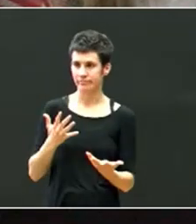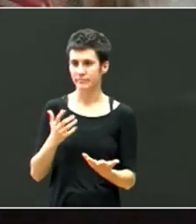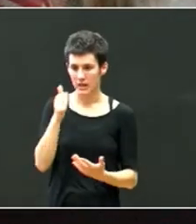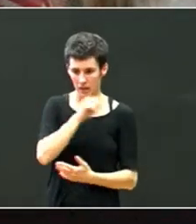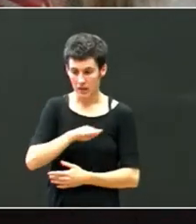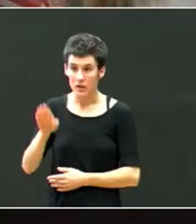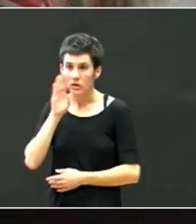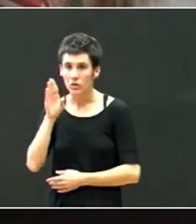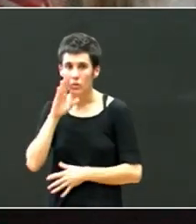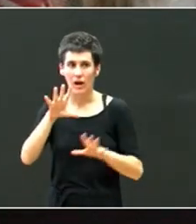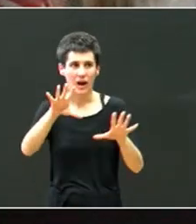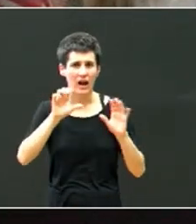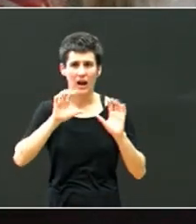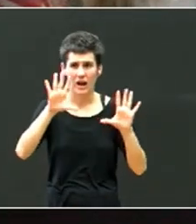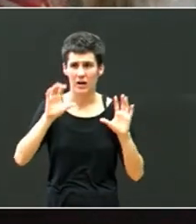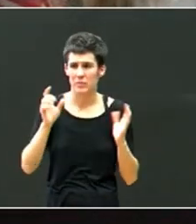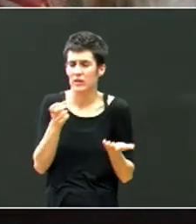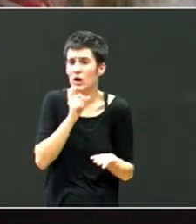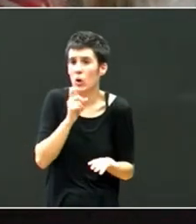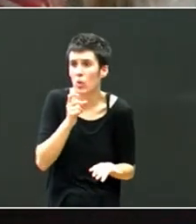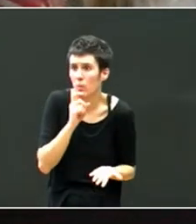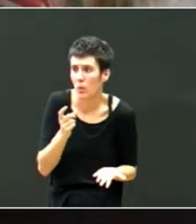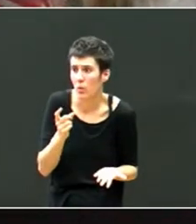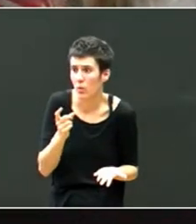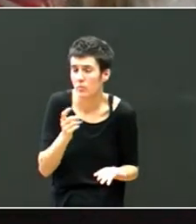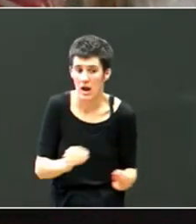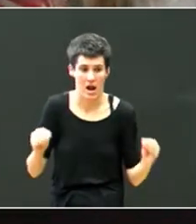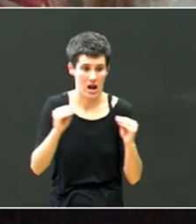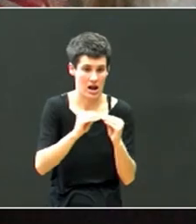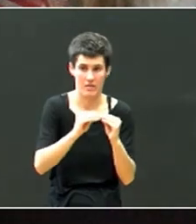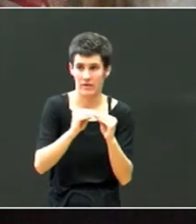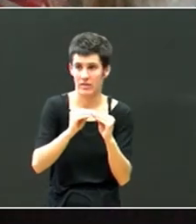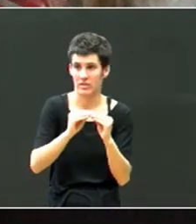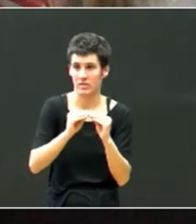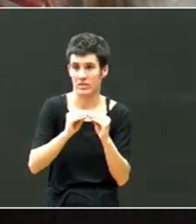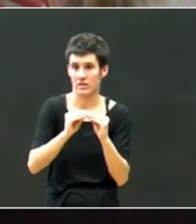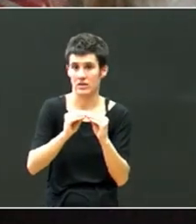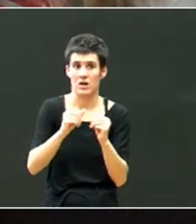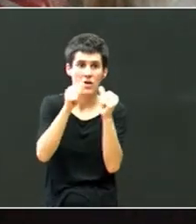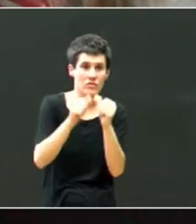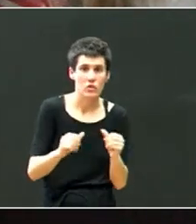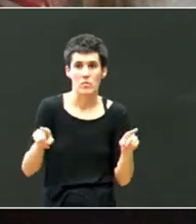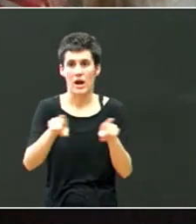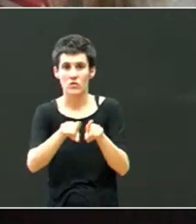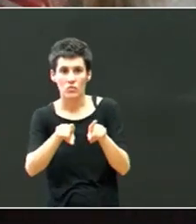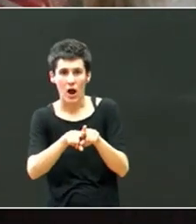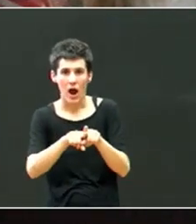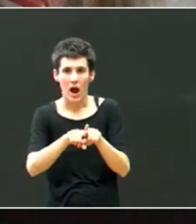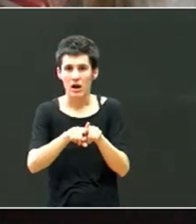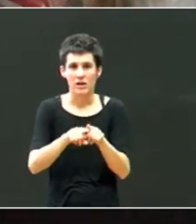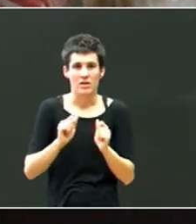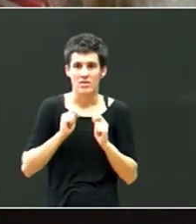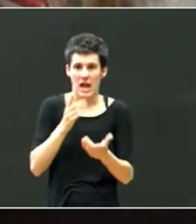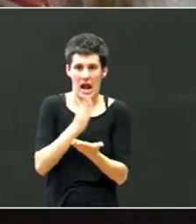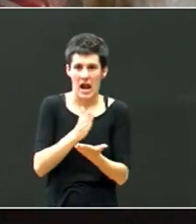ikasiko dabe momentu bardinean, gauza bardinak, metodologia bardinarekin, formato berdinekin